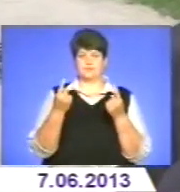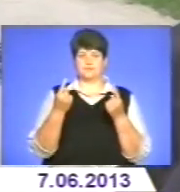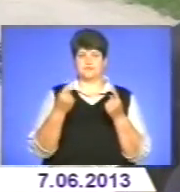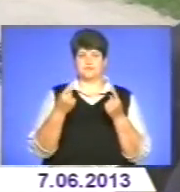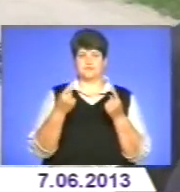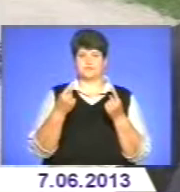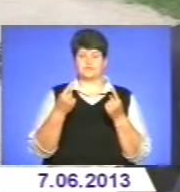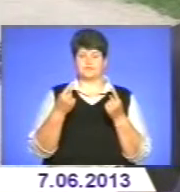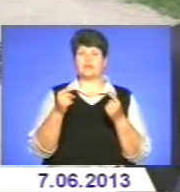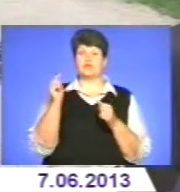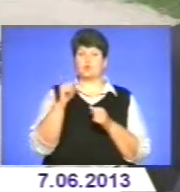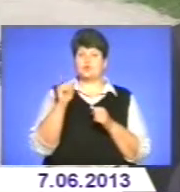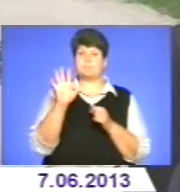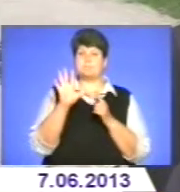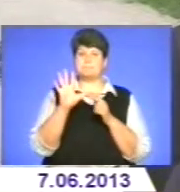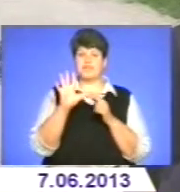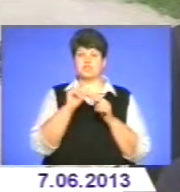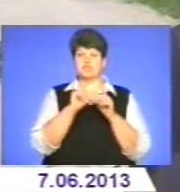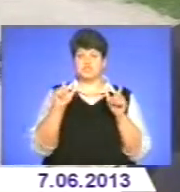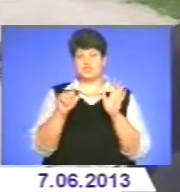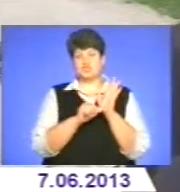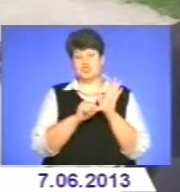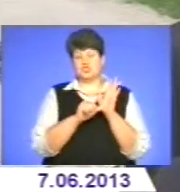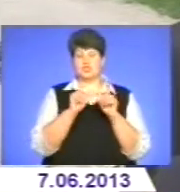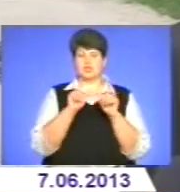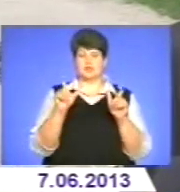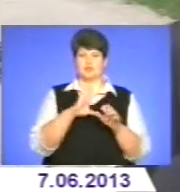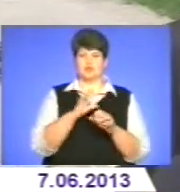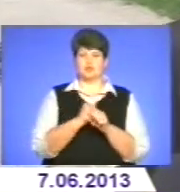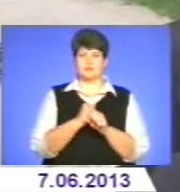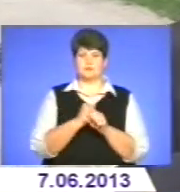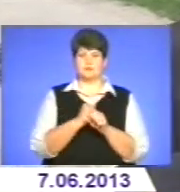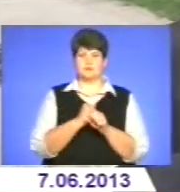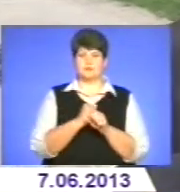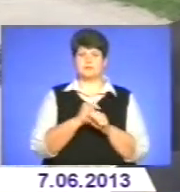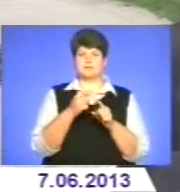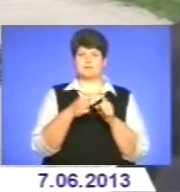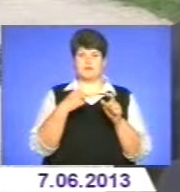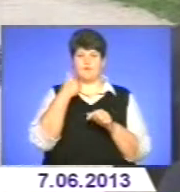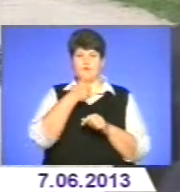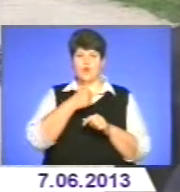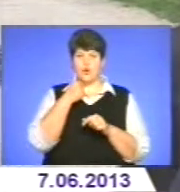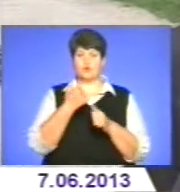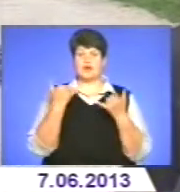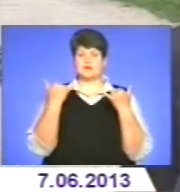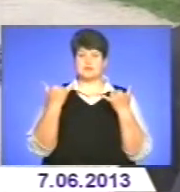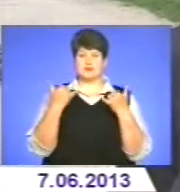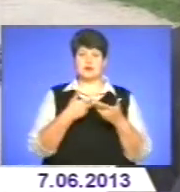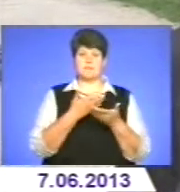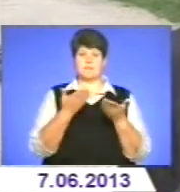А тоді п'ять шкіл було зроблено чи шість за тих півроку. Ну, а зараз ми